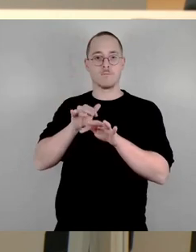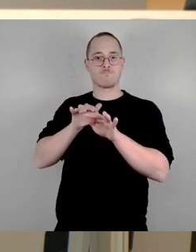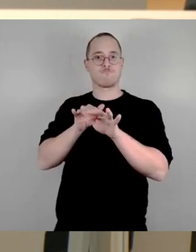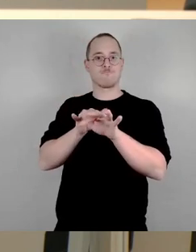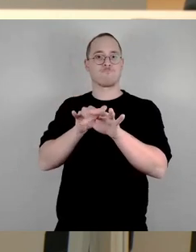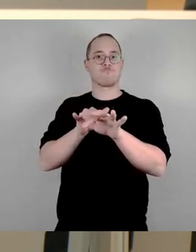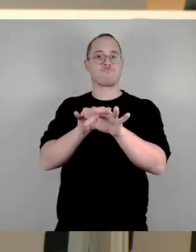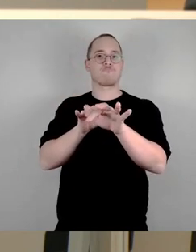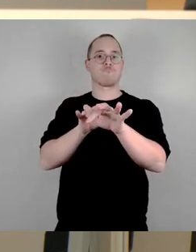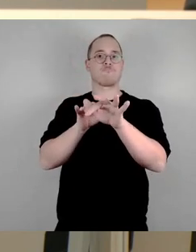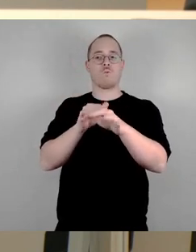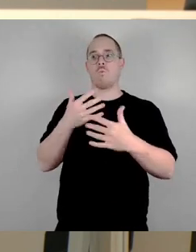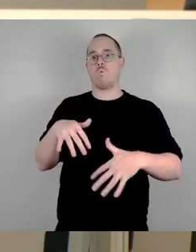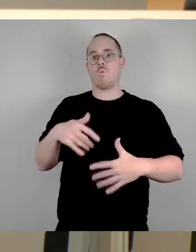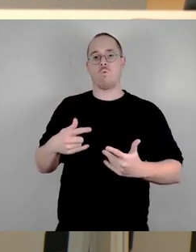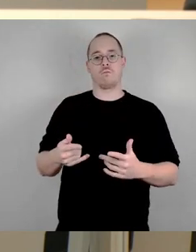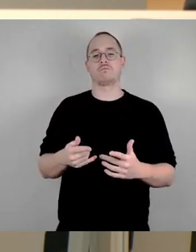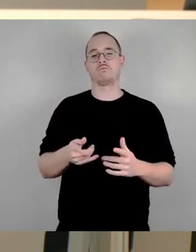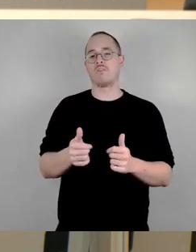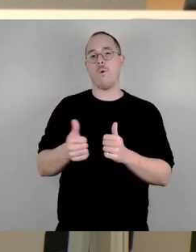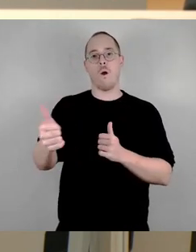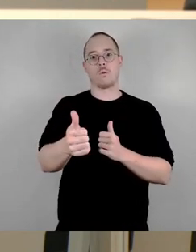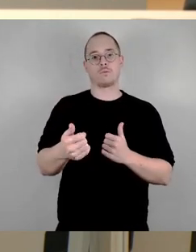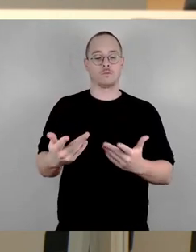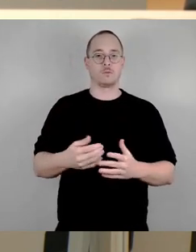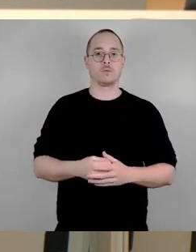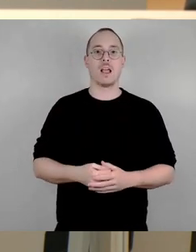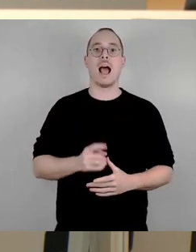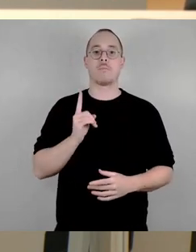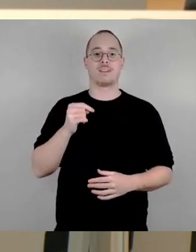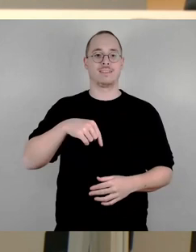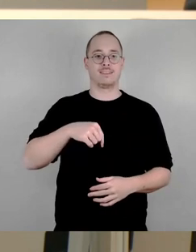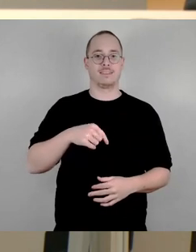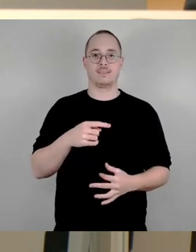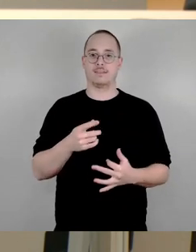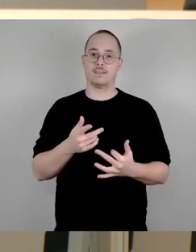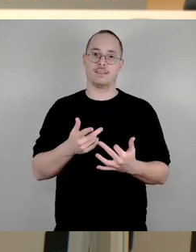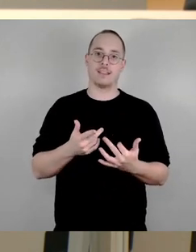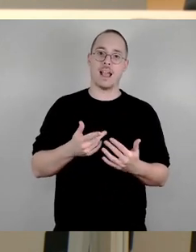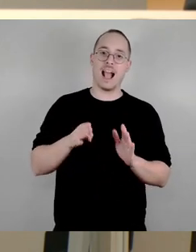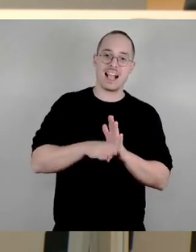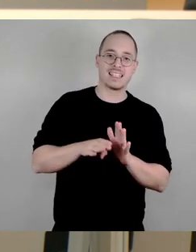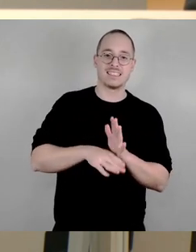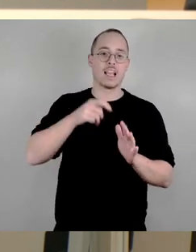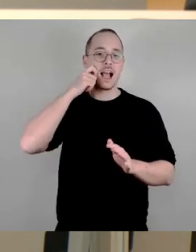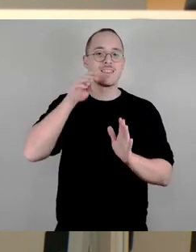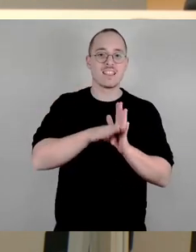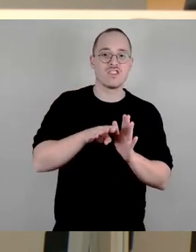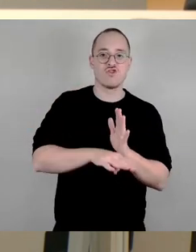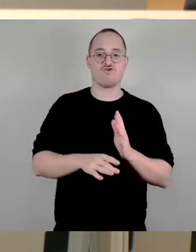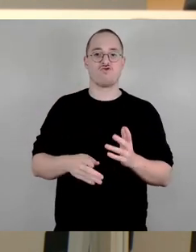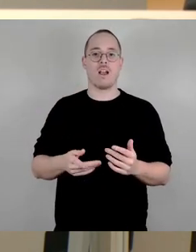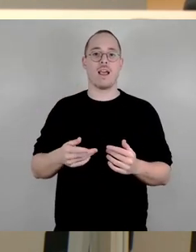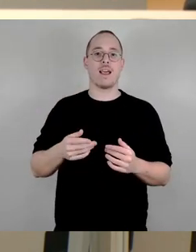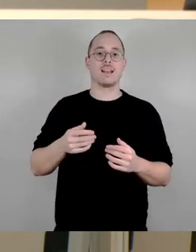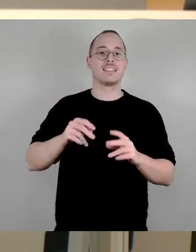voransifft, ist dieser ganze abgefuckte rassistische nationalistische Populismus doch längst nur noch schnöder Zeitgeist. Ist